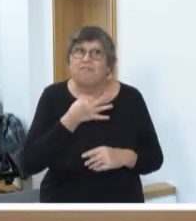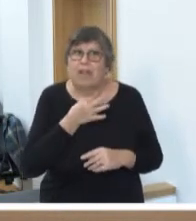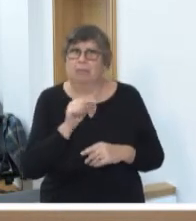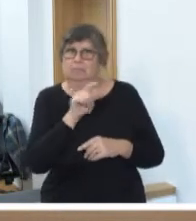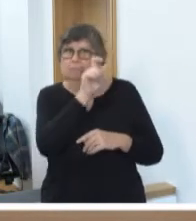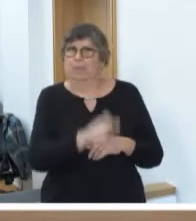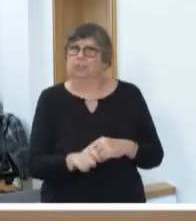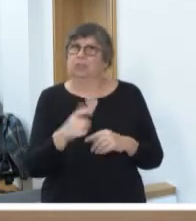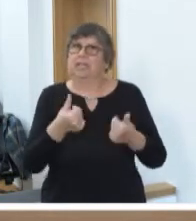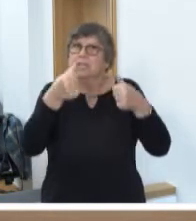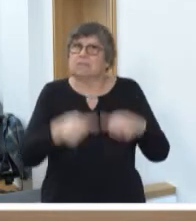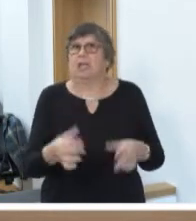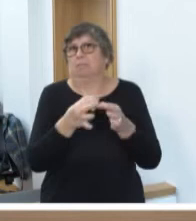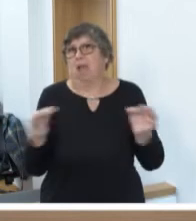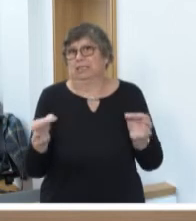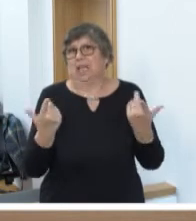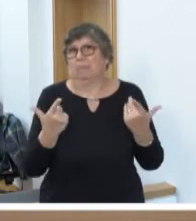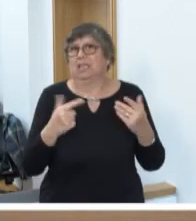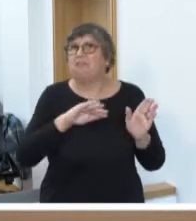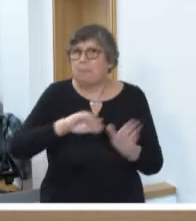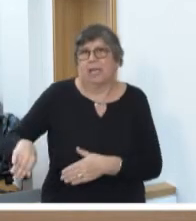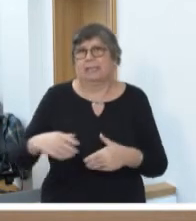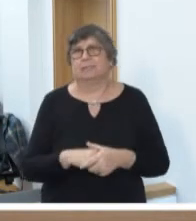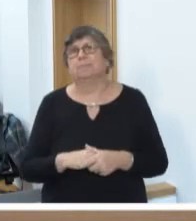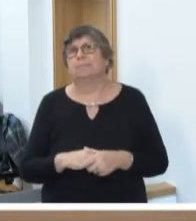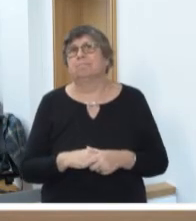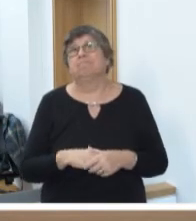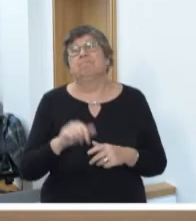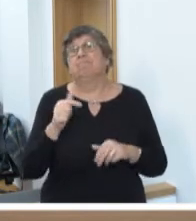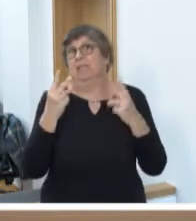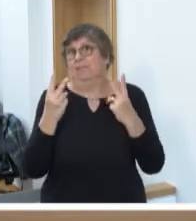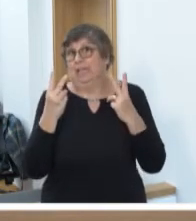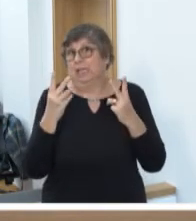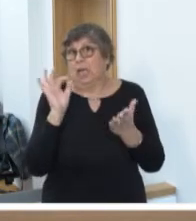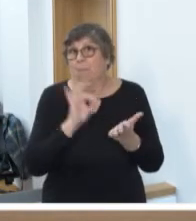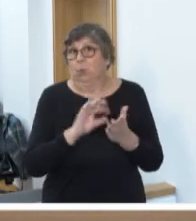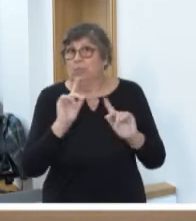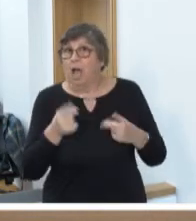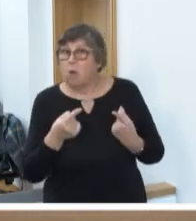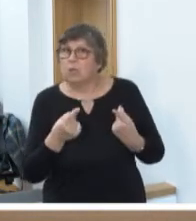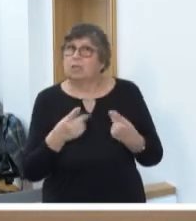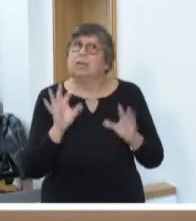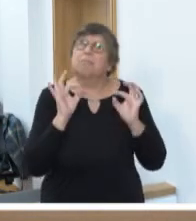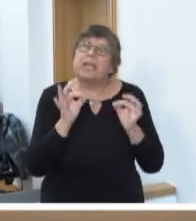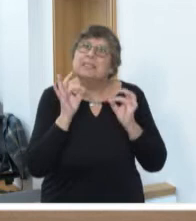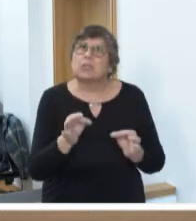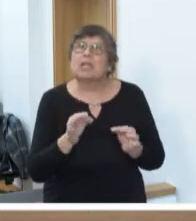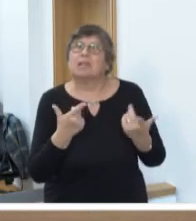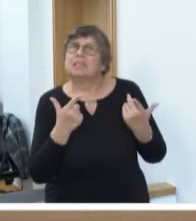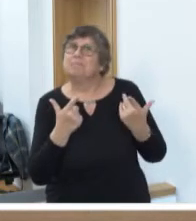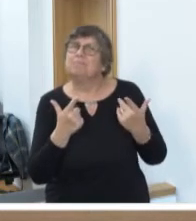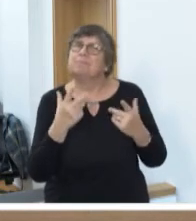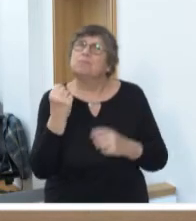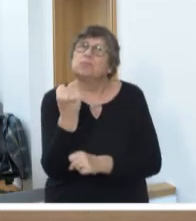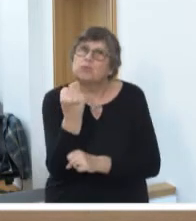Zwangsmaßnahmen zu vermeiden. Ein wichtiger Aspekt und ein besonderes Anliegen dabei ist die